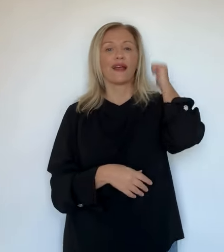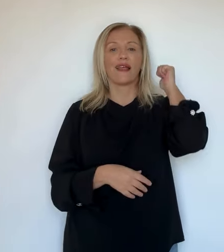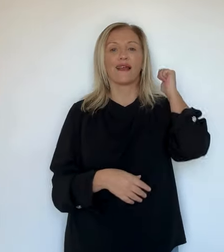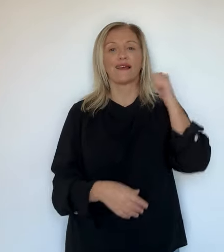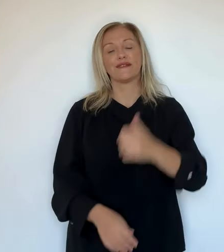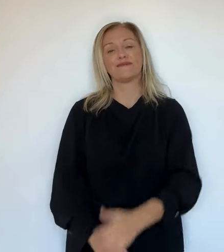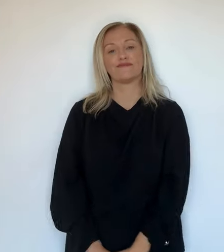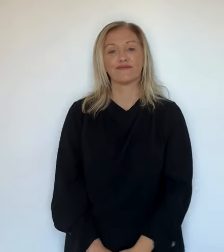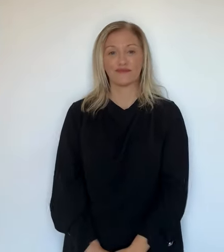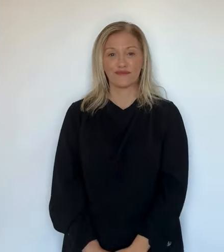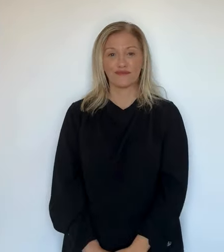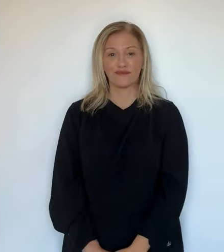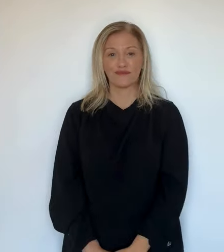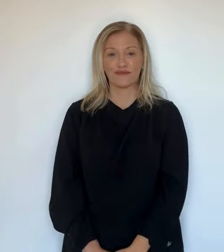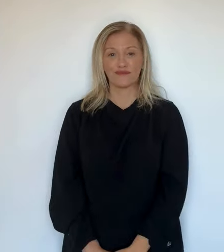la fin de l'alerte orange, repoussée à 23h.